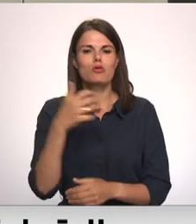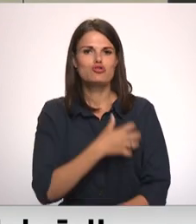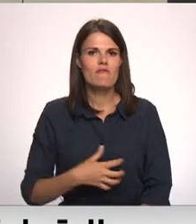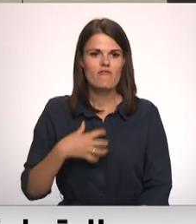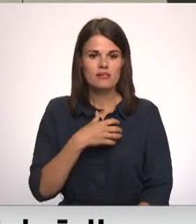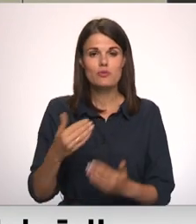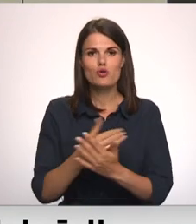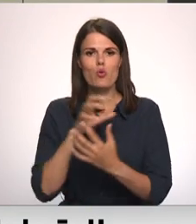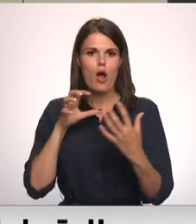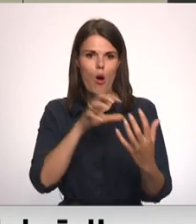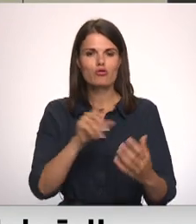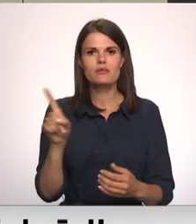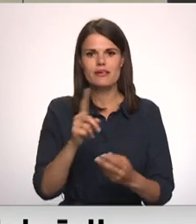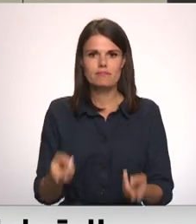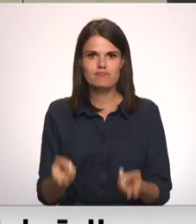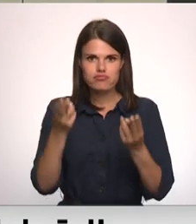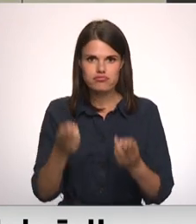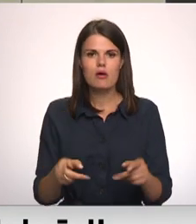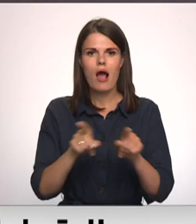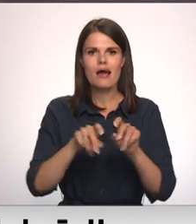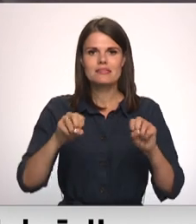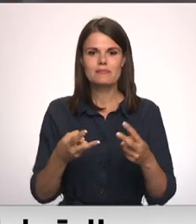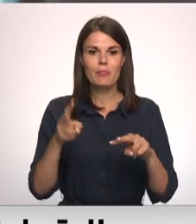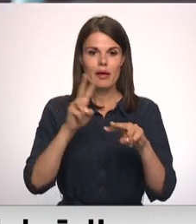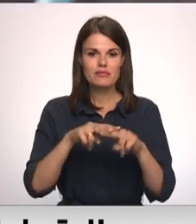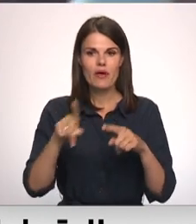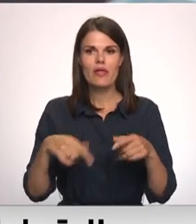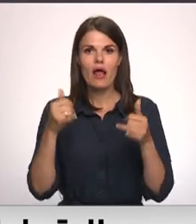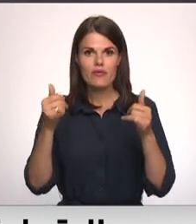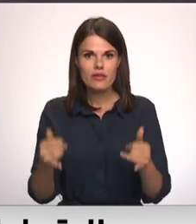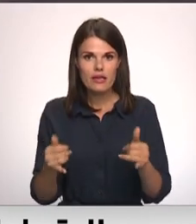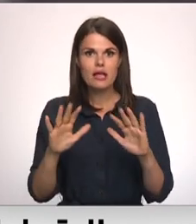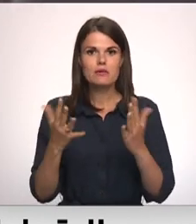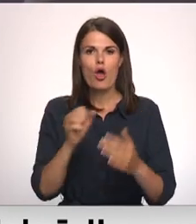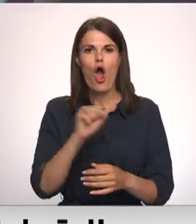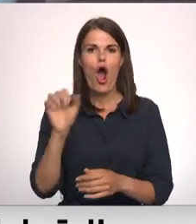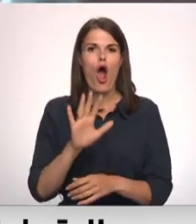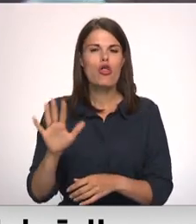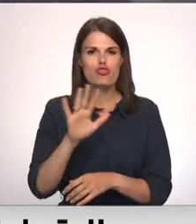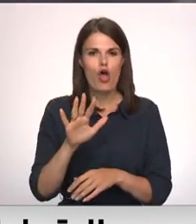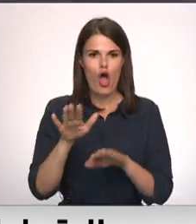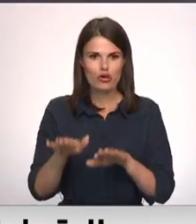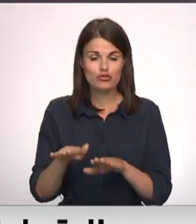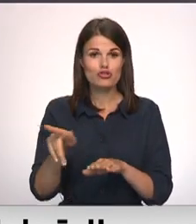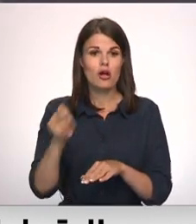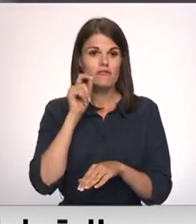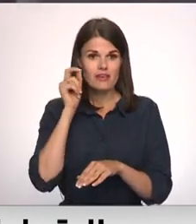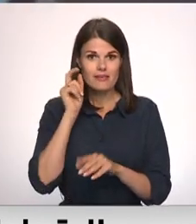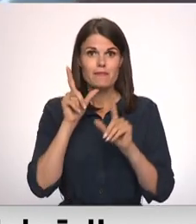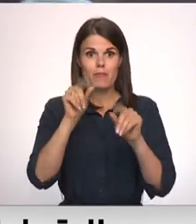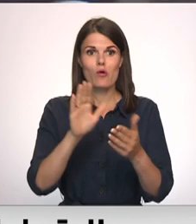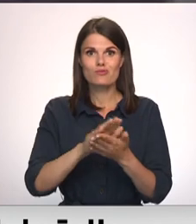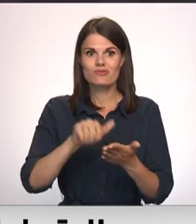autobusos ir gan pacēlāja, gan vieta ratiņkrēslam, tomēr ādežniekam Mārim Dzelzkalnam nokļūt ar sabiedrisko autobusu līdz galvas pilsētai,